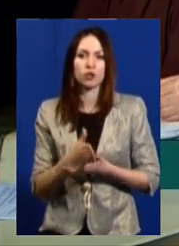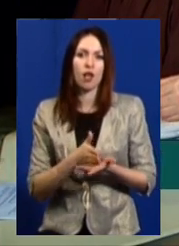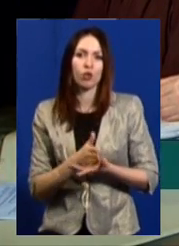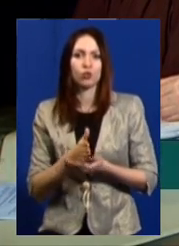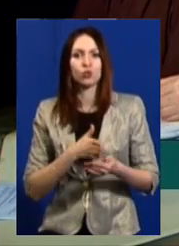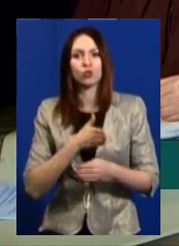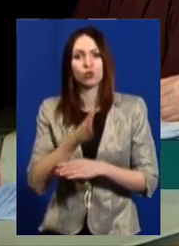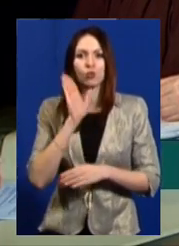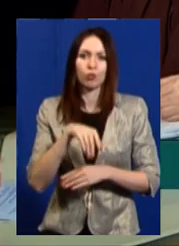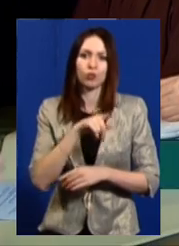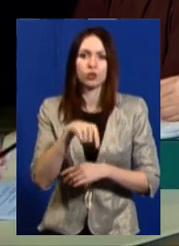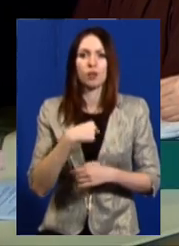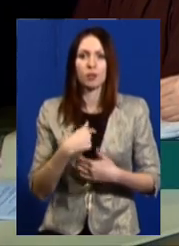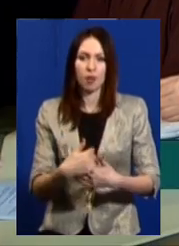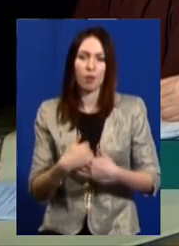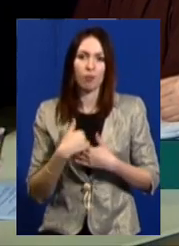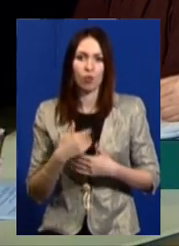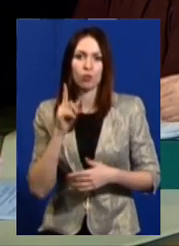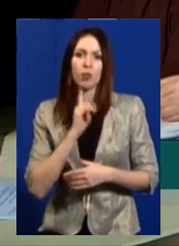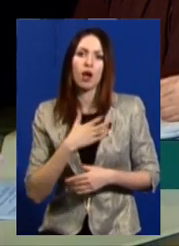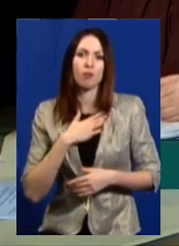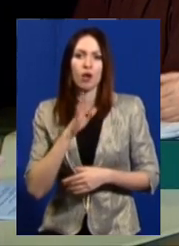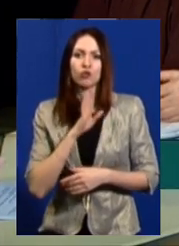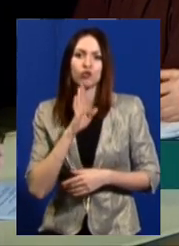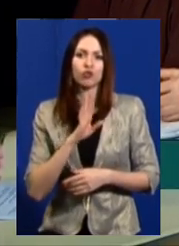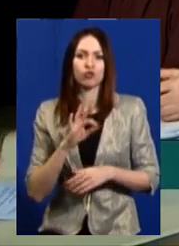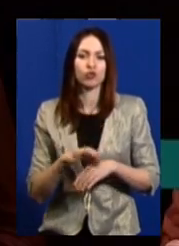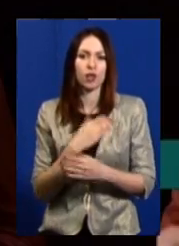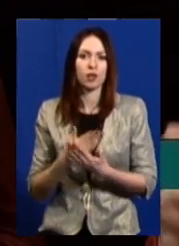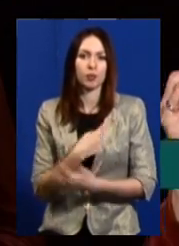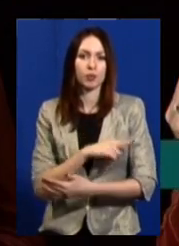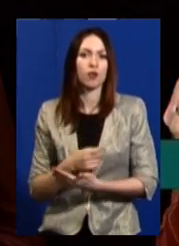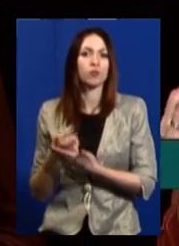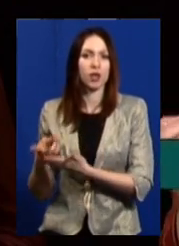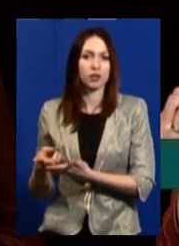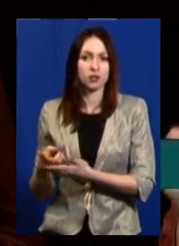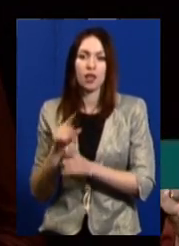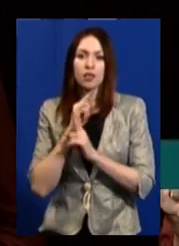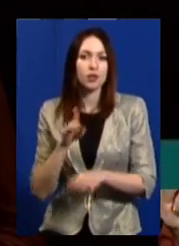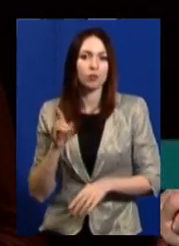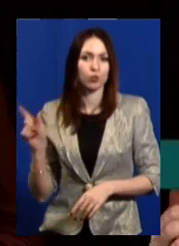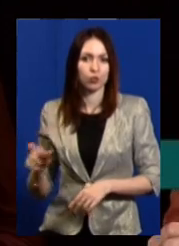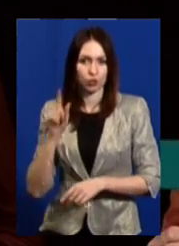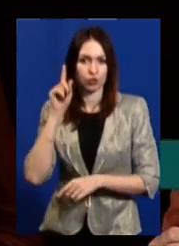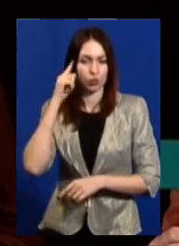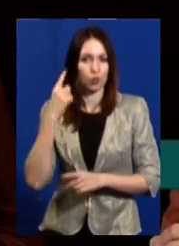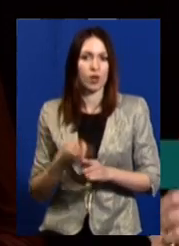служб, нехай вони мені допоможуть, поки моя жінка буває у лікарні. можуть бути